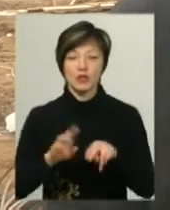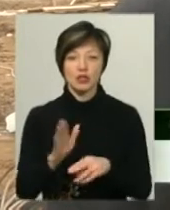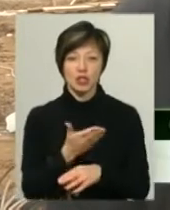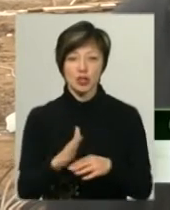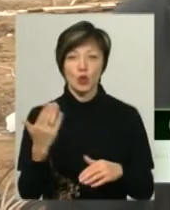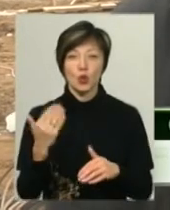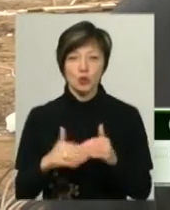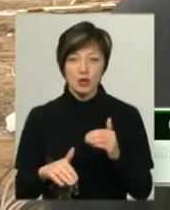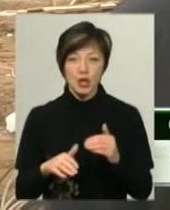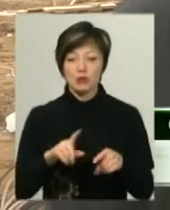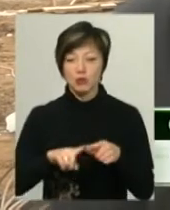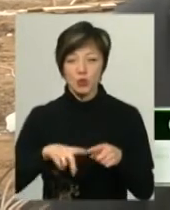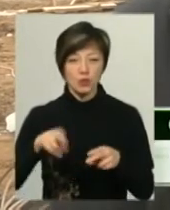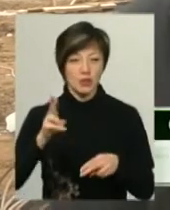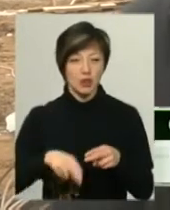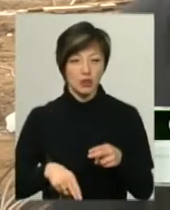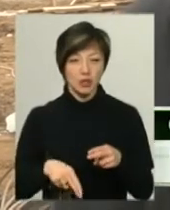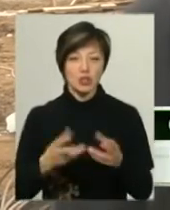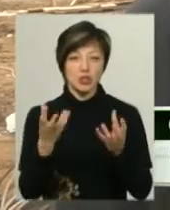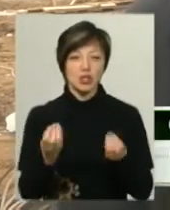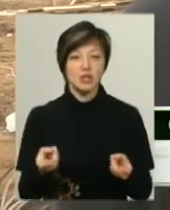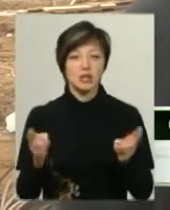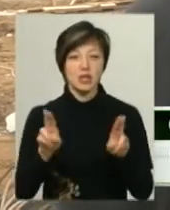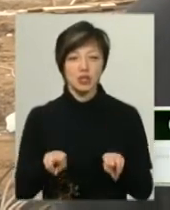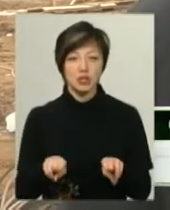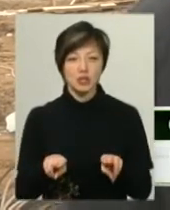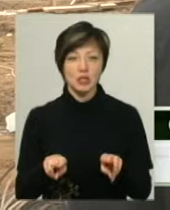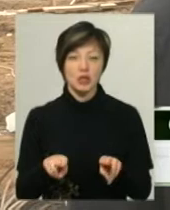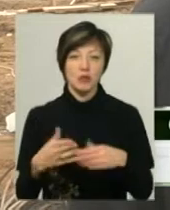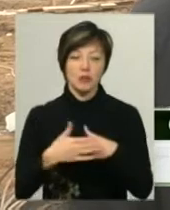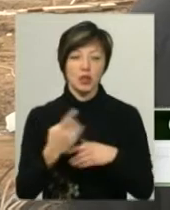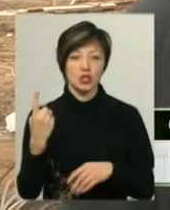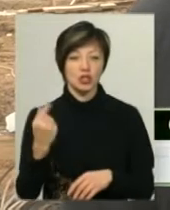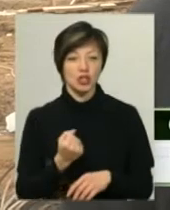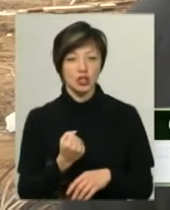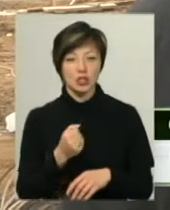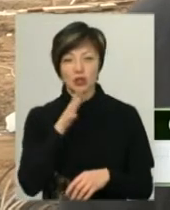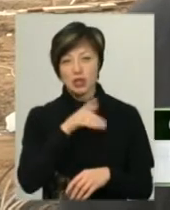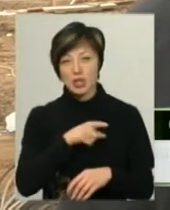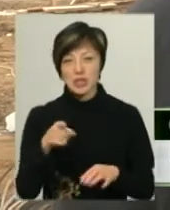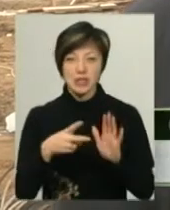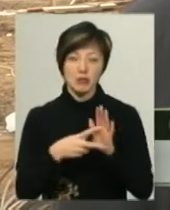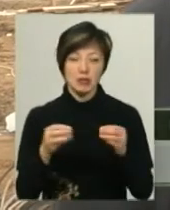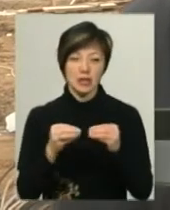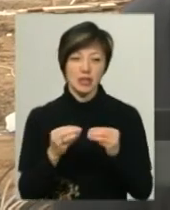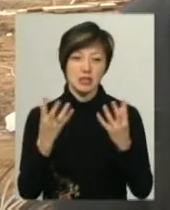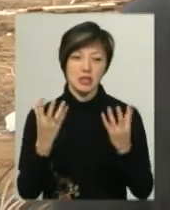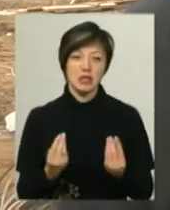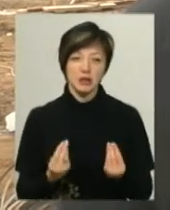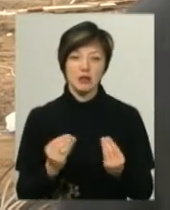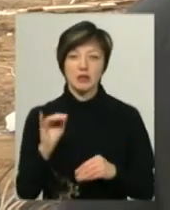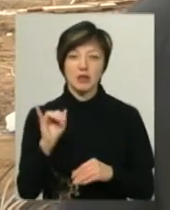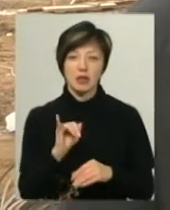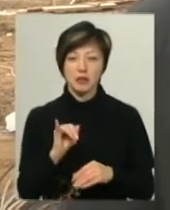вже майже на виході, залишилось приблизно біля тижня, часу – 7-10 днів, і тоді